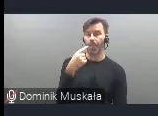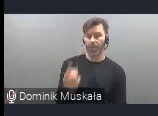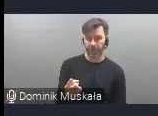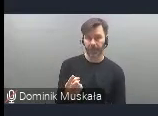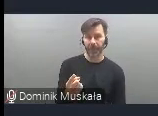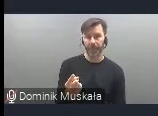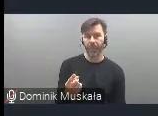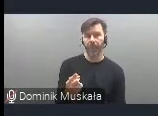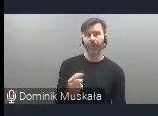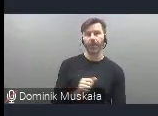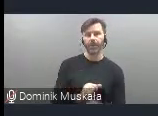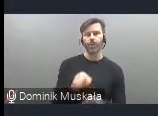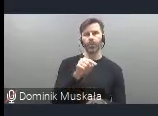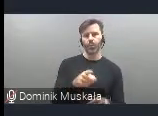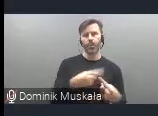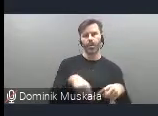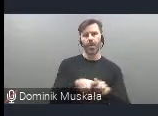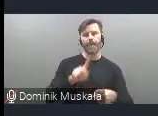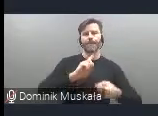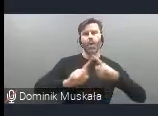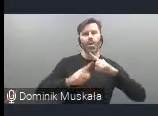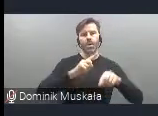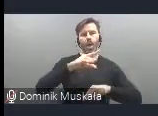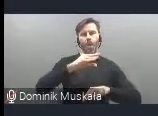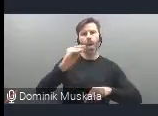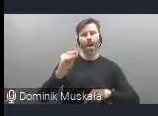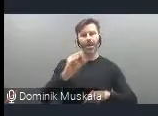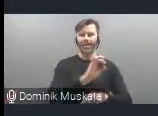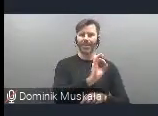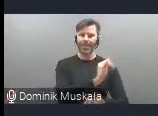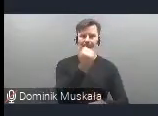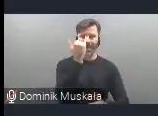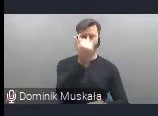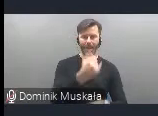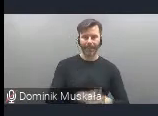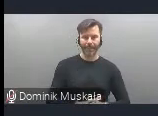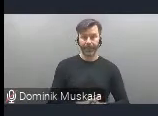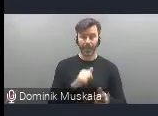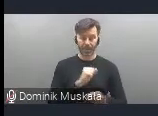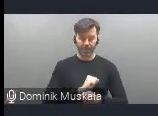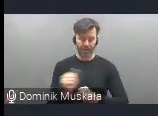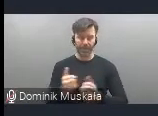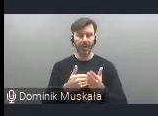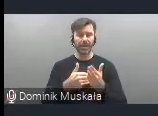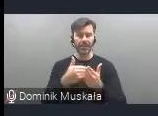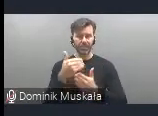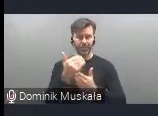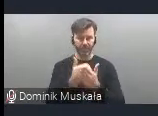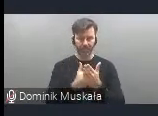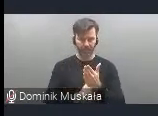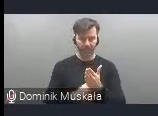realizacja polityki unijnej i idei, natomiast te mechanizmy finansowe są, jest to też